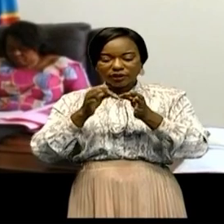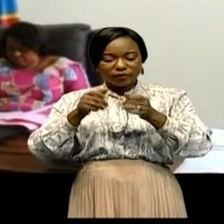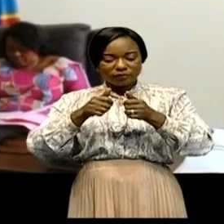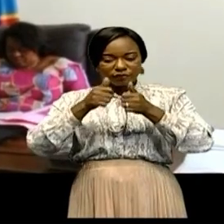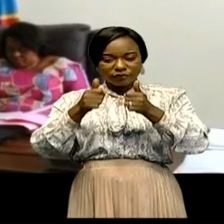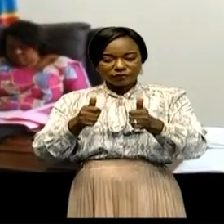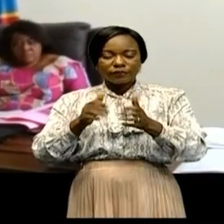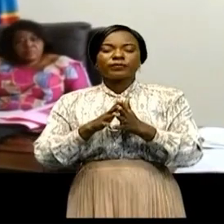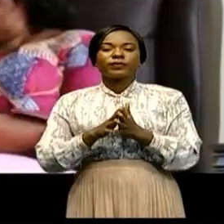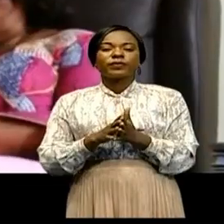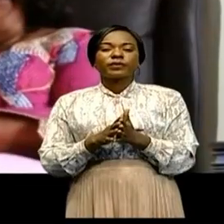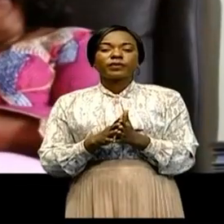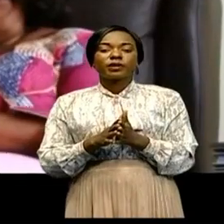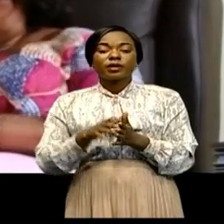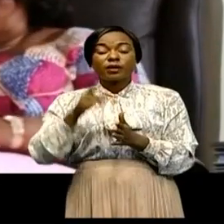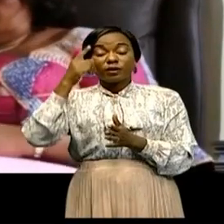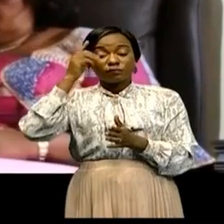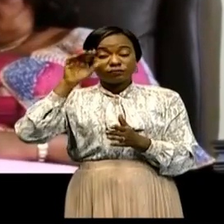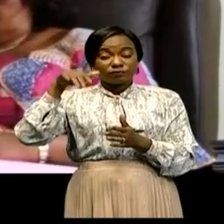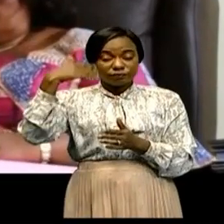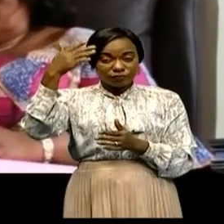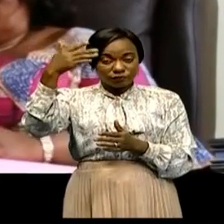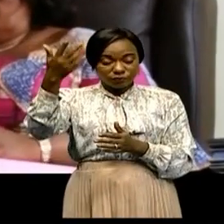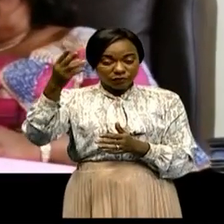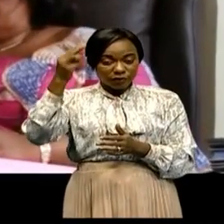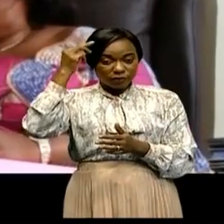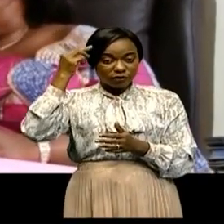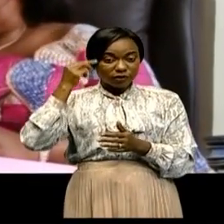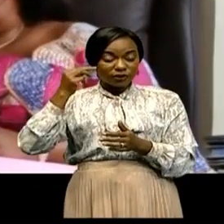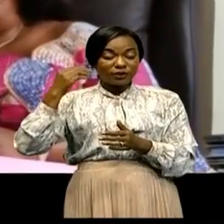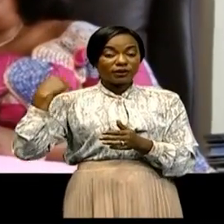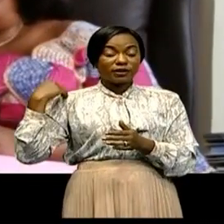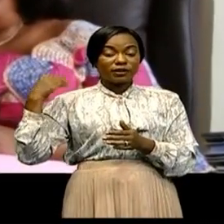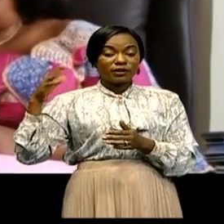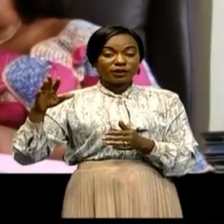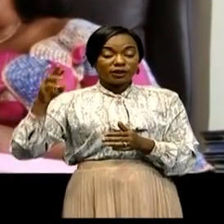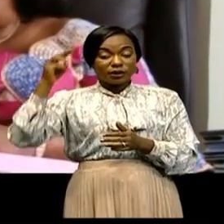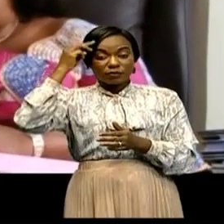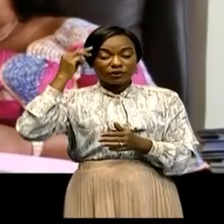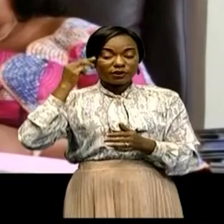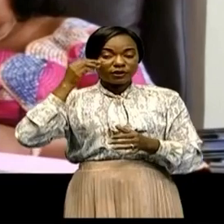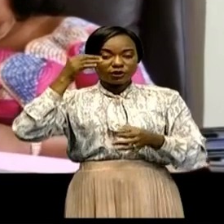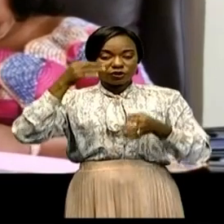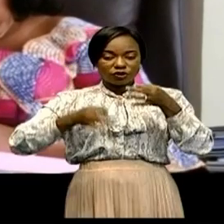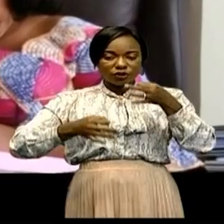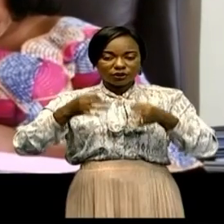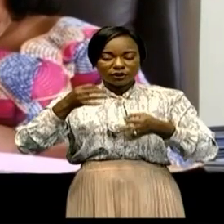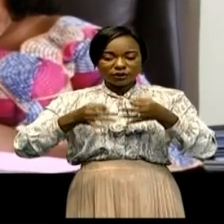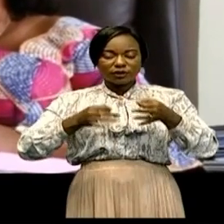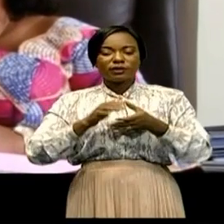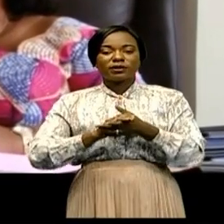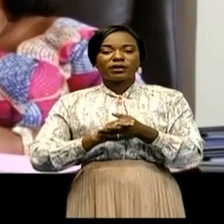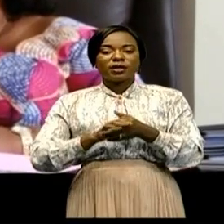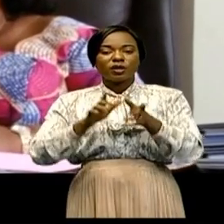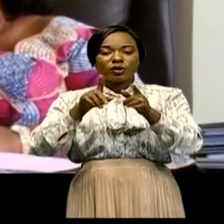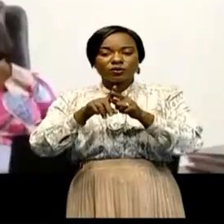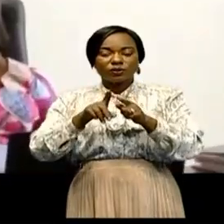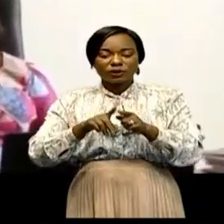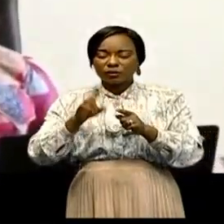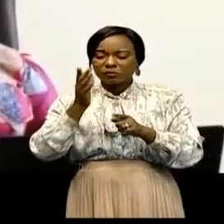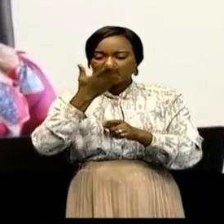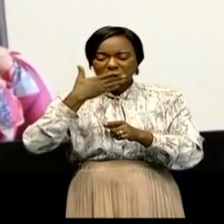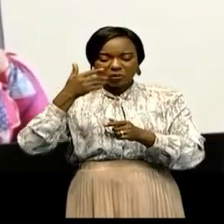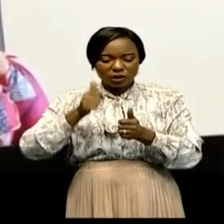En termes de perspective, la ministre d'État, ministre de la Justice et garde des Sceaux, a préconisé un meilleur